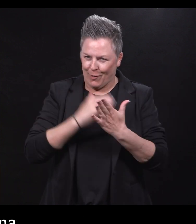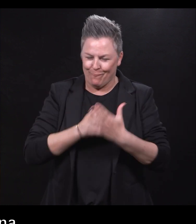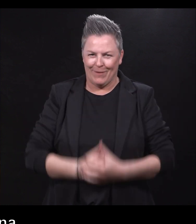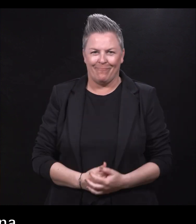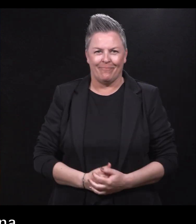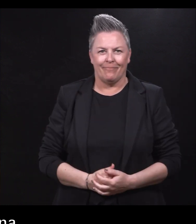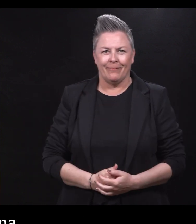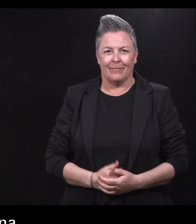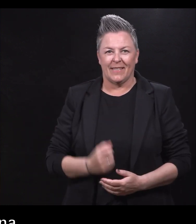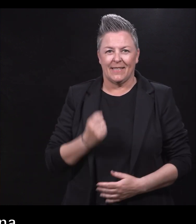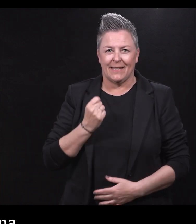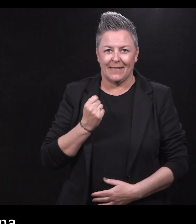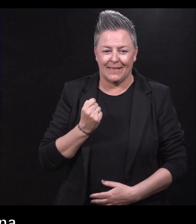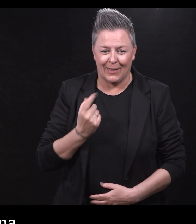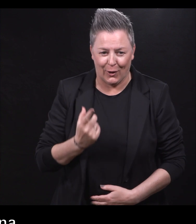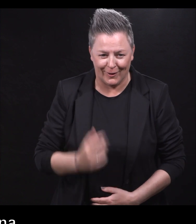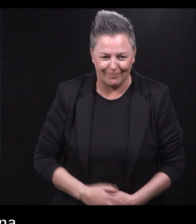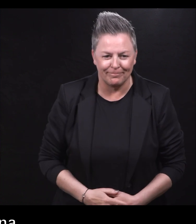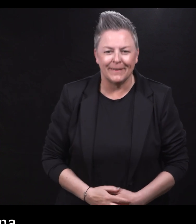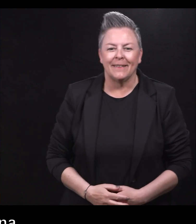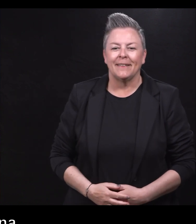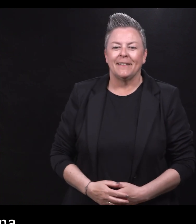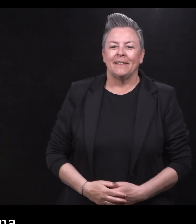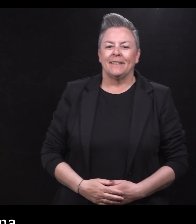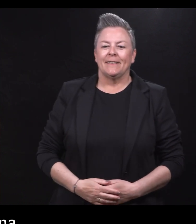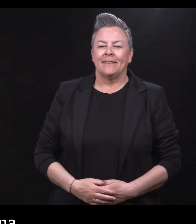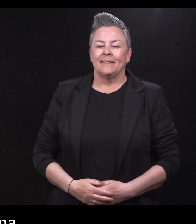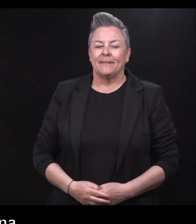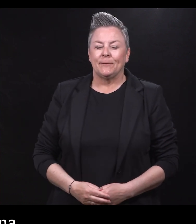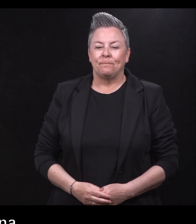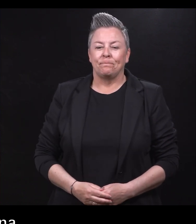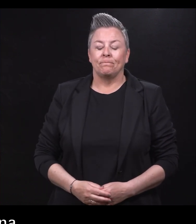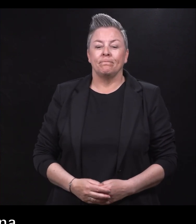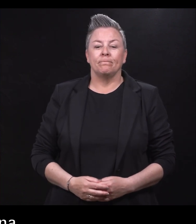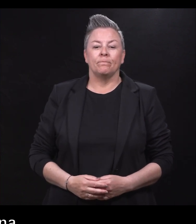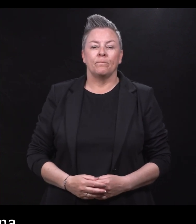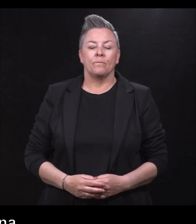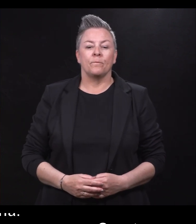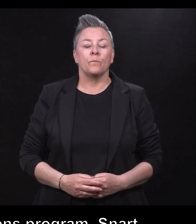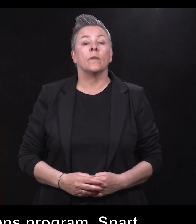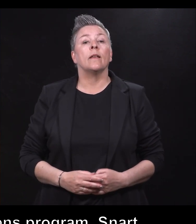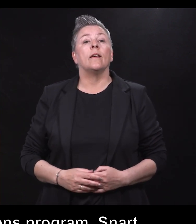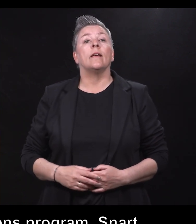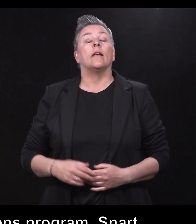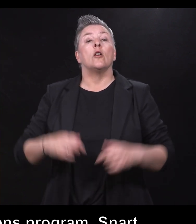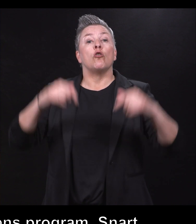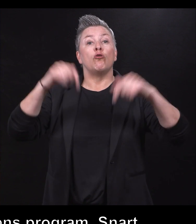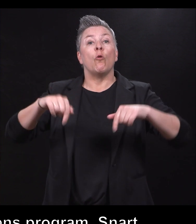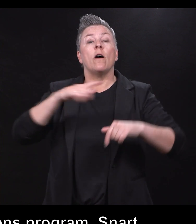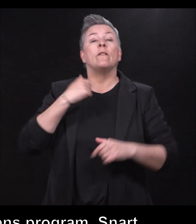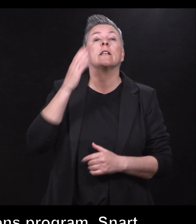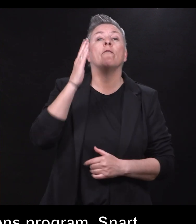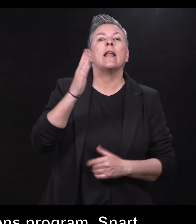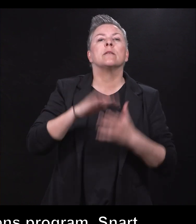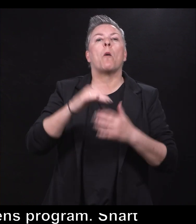Snart. Vær så god. Kom igjen. Vi skal nå få hilse på